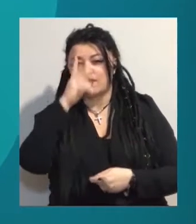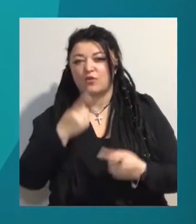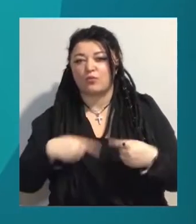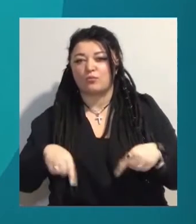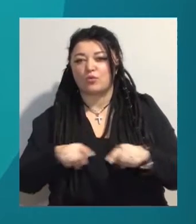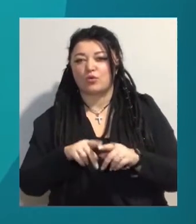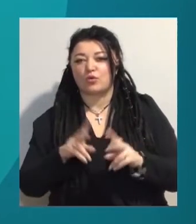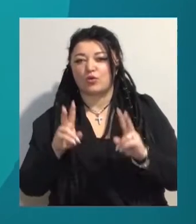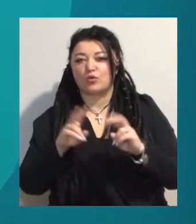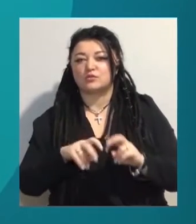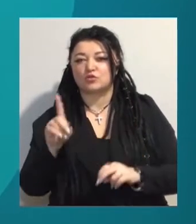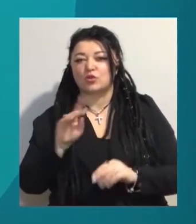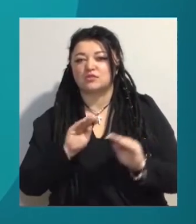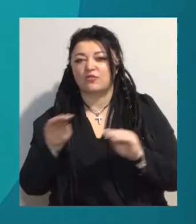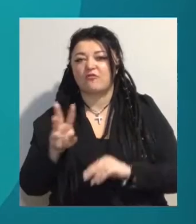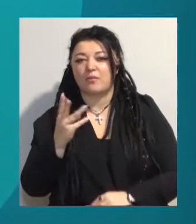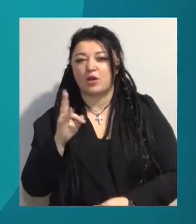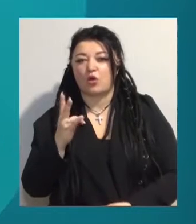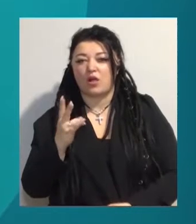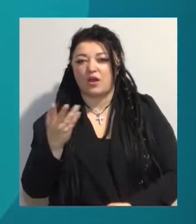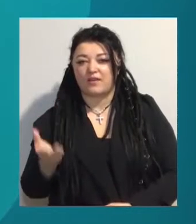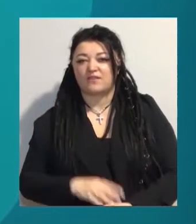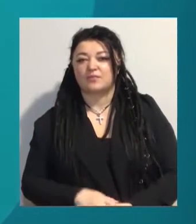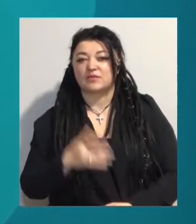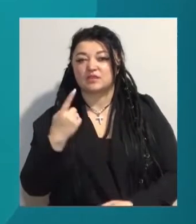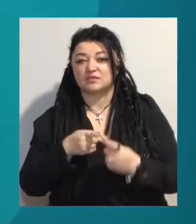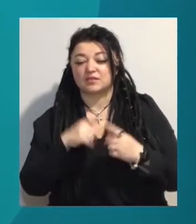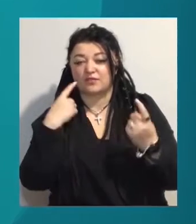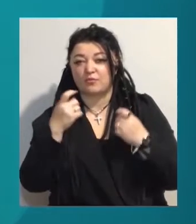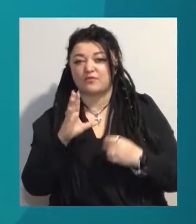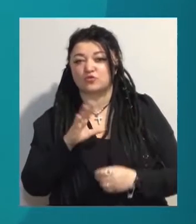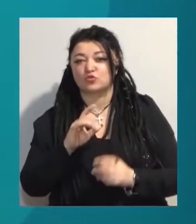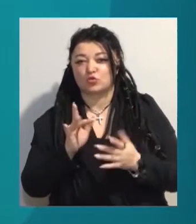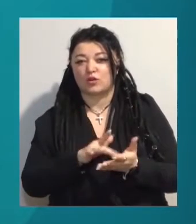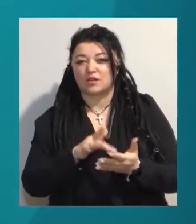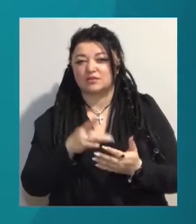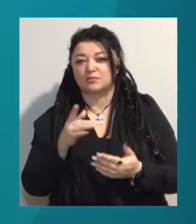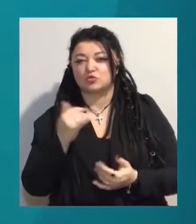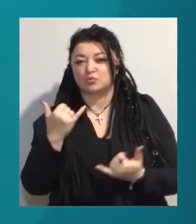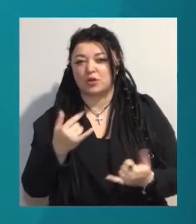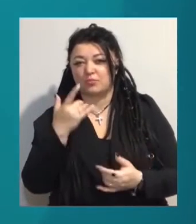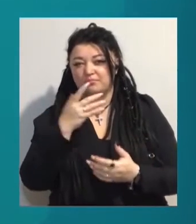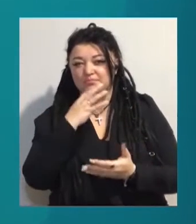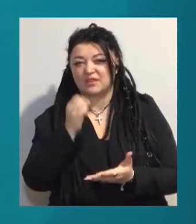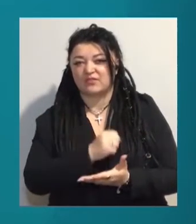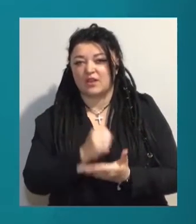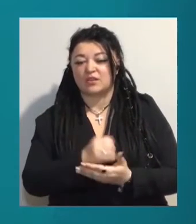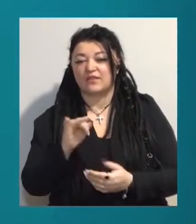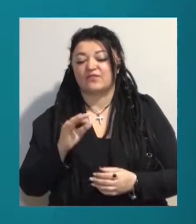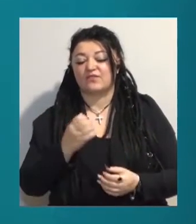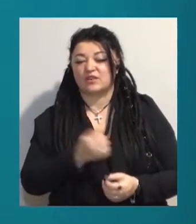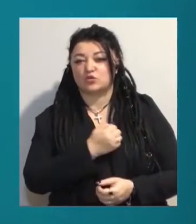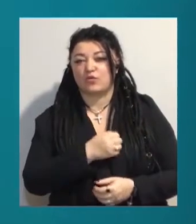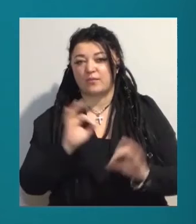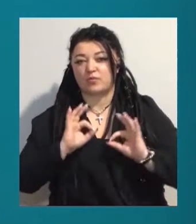розташована у Миколаєві. Цю інформацію журналістам Суспільного підтвердили у відомстві, а також у військовій прокуратурі. Зазначимо, у